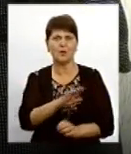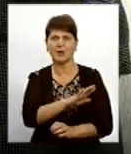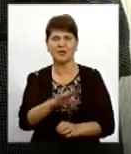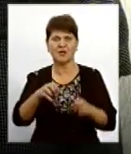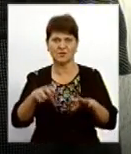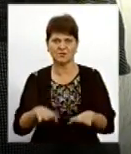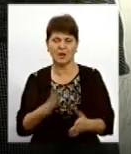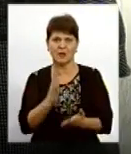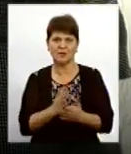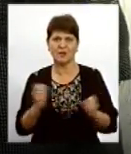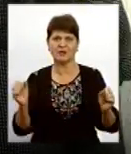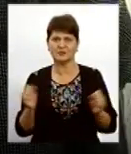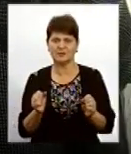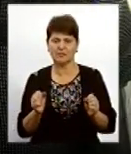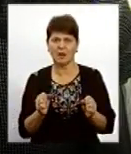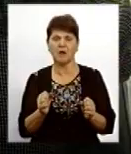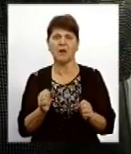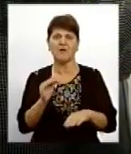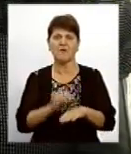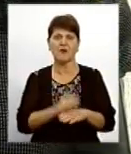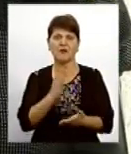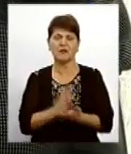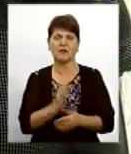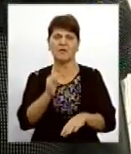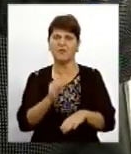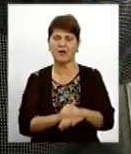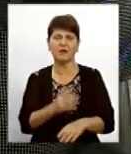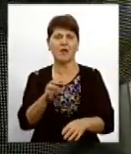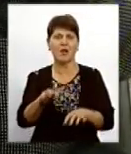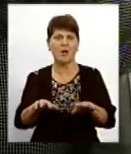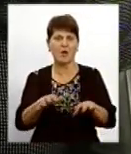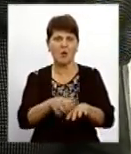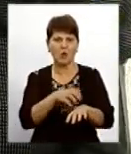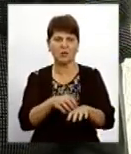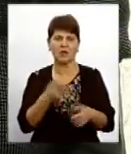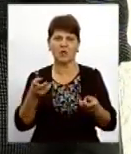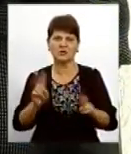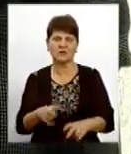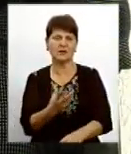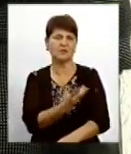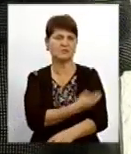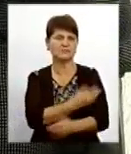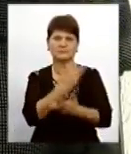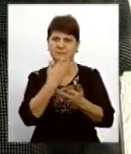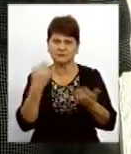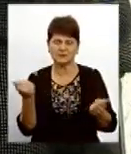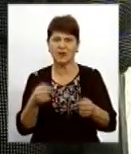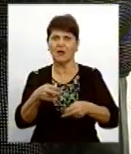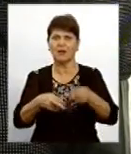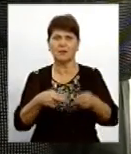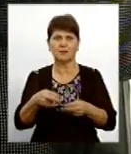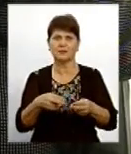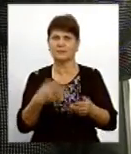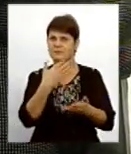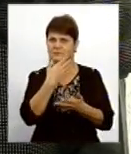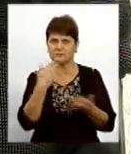фактом. Коти на вулиці, коти не стерилізовані, не вакциновані, ніхто не займається, окрім тих волонтерів, які не